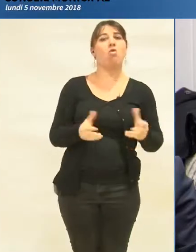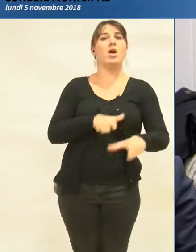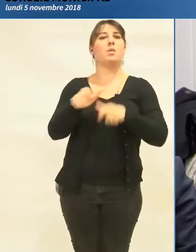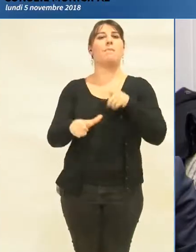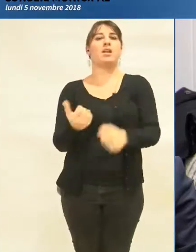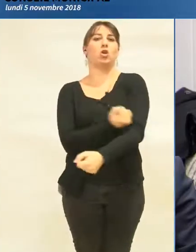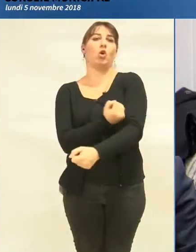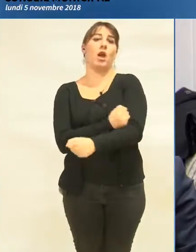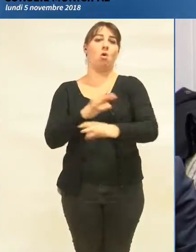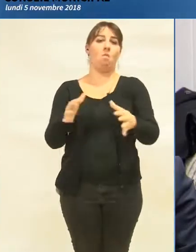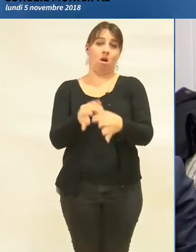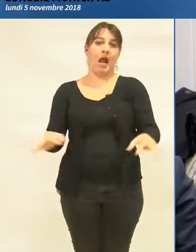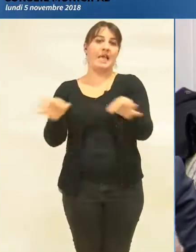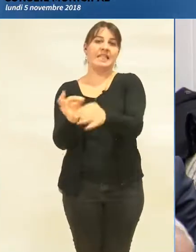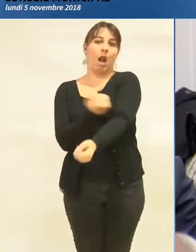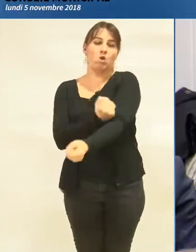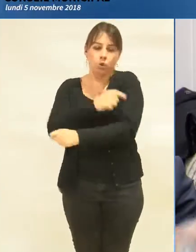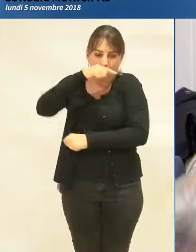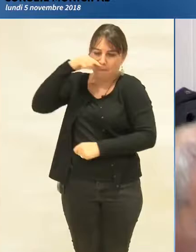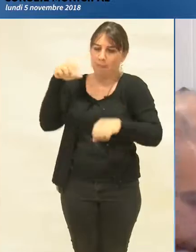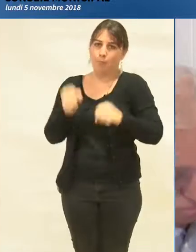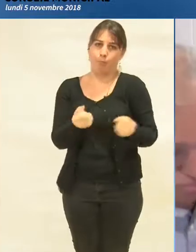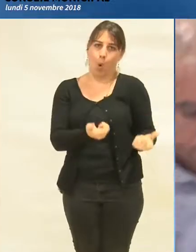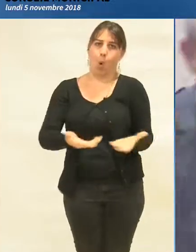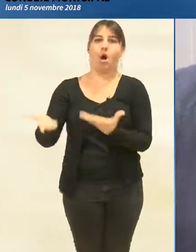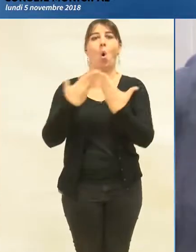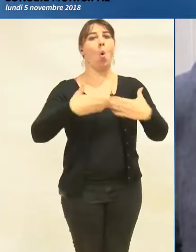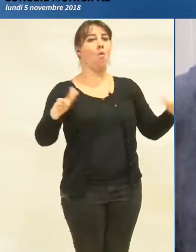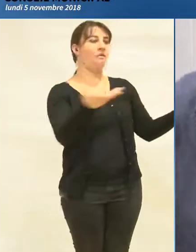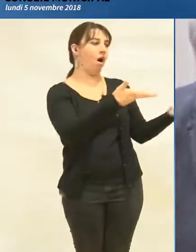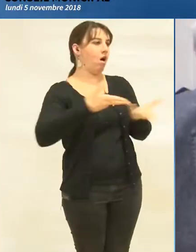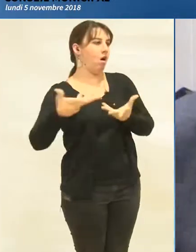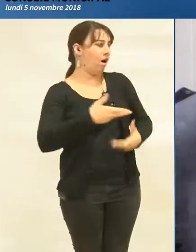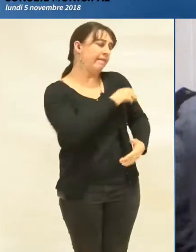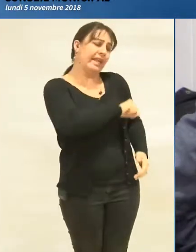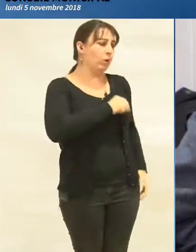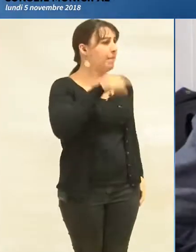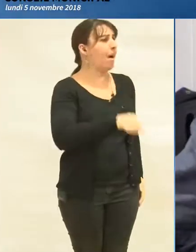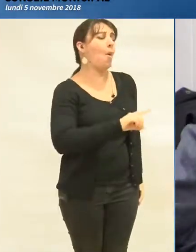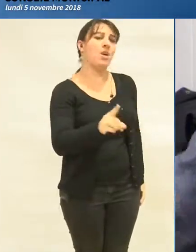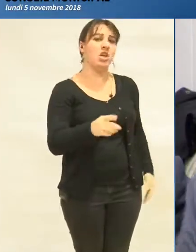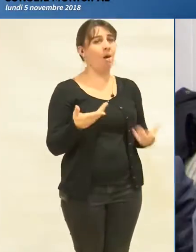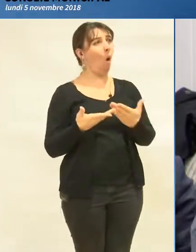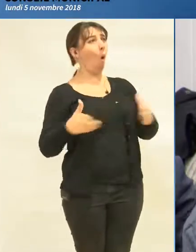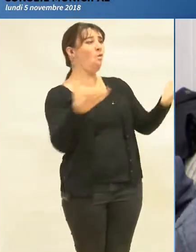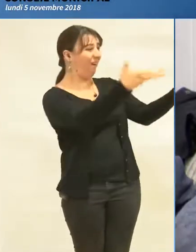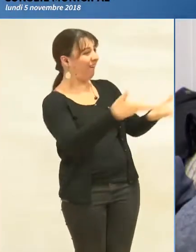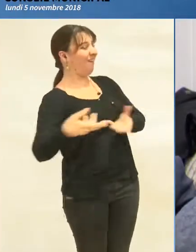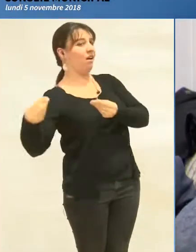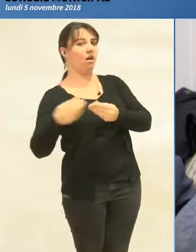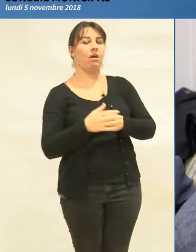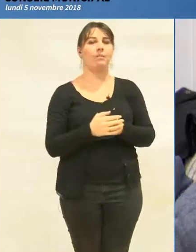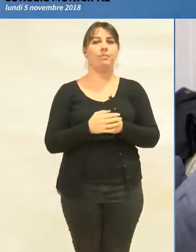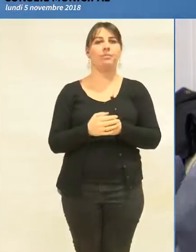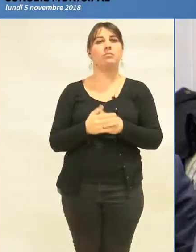en ouvrant une salle de shoot. Je suis désolée, ça n'était pas obligatoire. Autre point positif. Tout